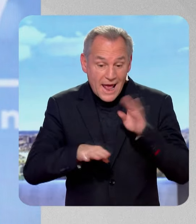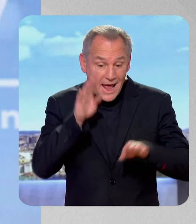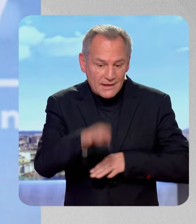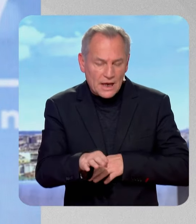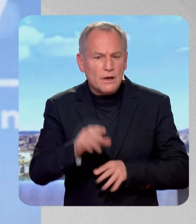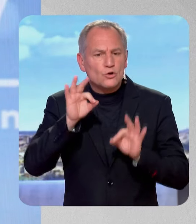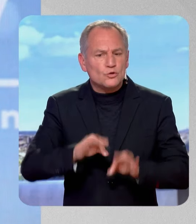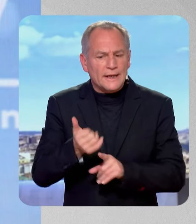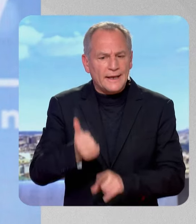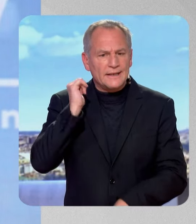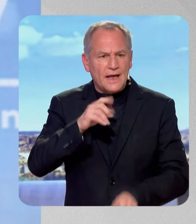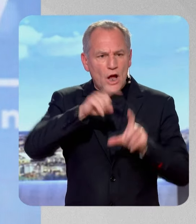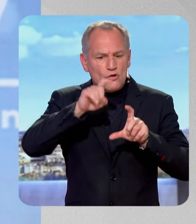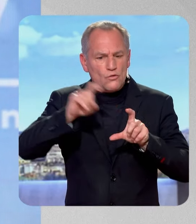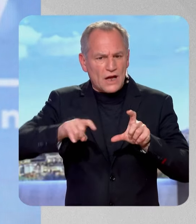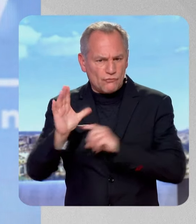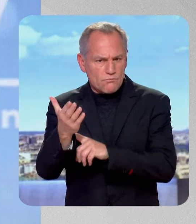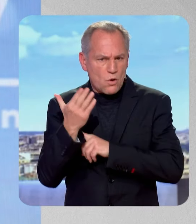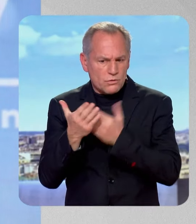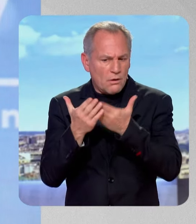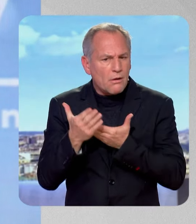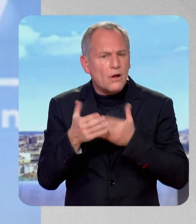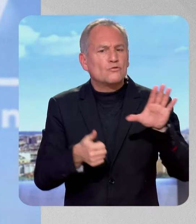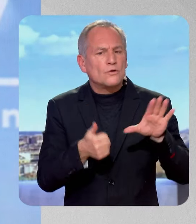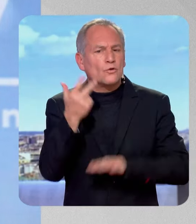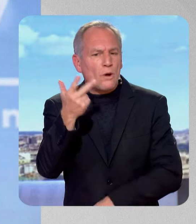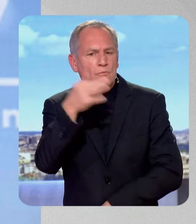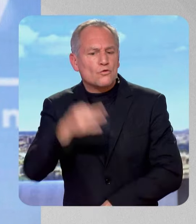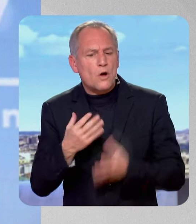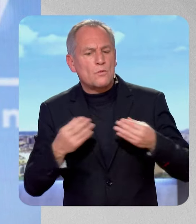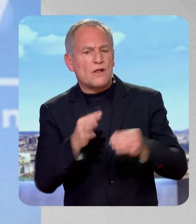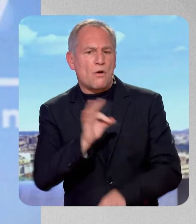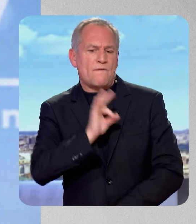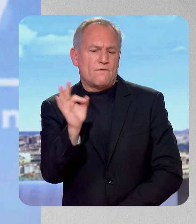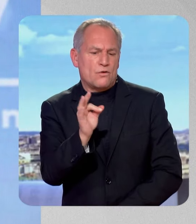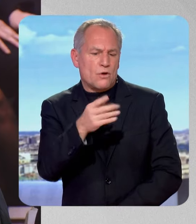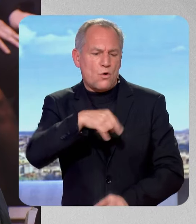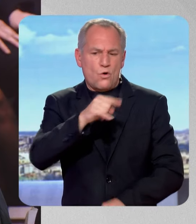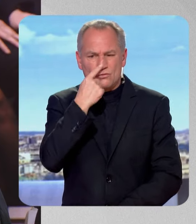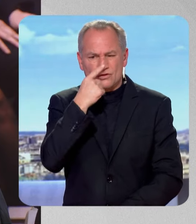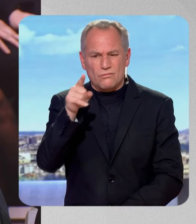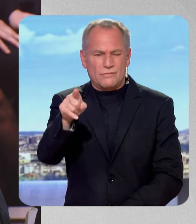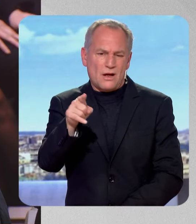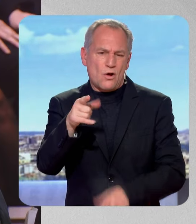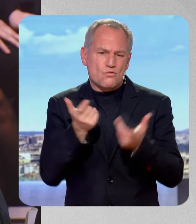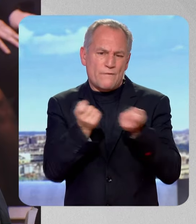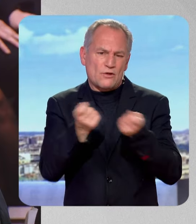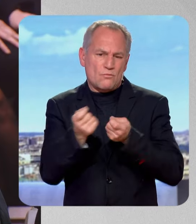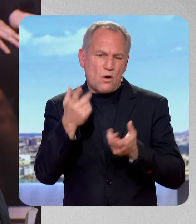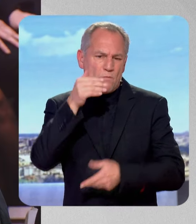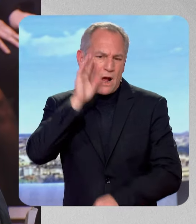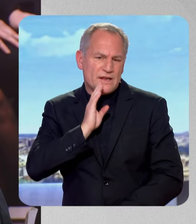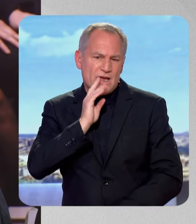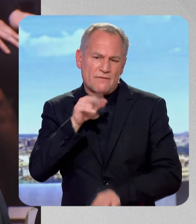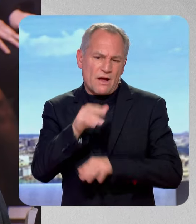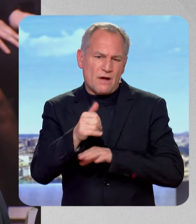un sondage qui est paru, qui ne vous aura pas échappé, 63% des Français disent le gouvernement Barnier va tomber, et ensuite c'est Macron qui doit